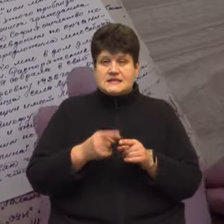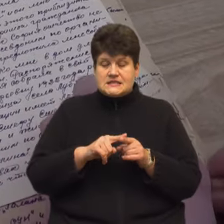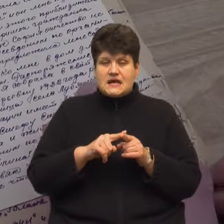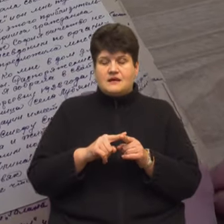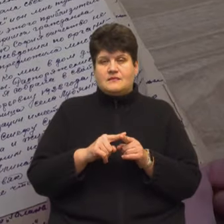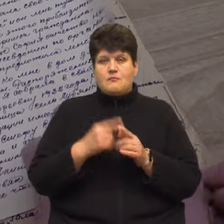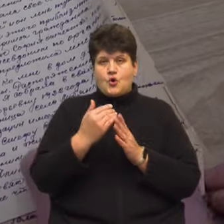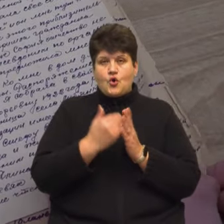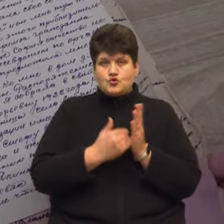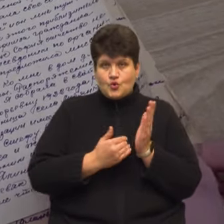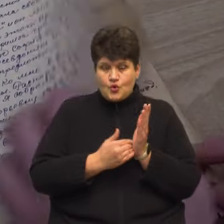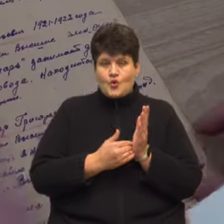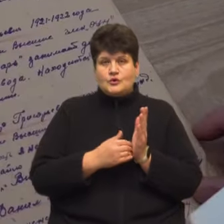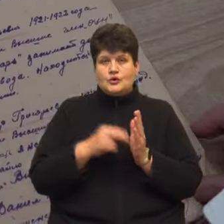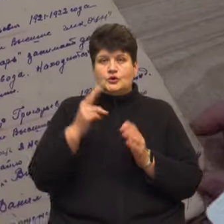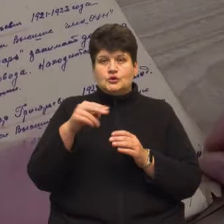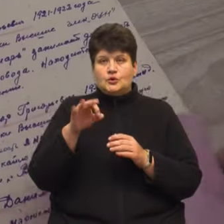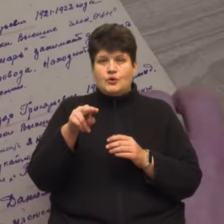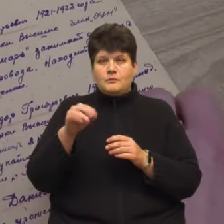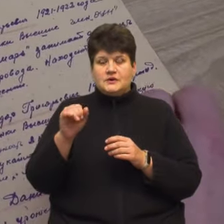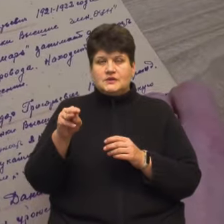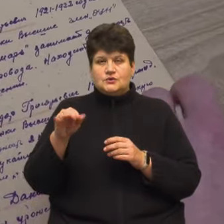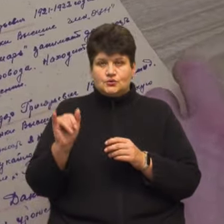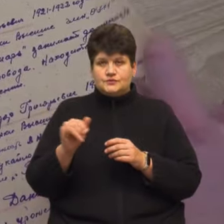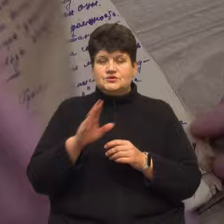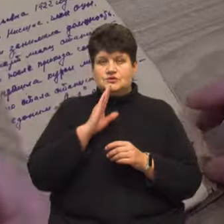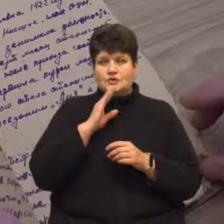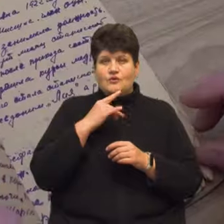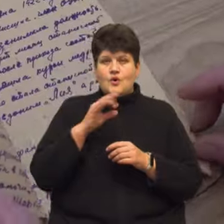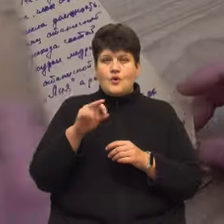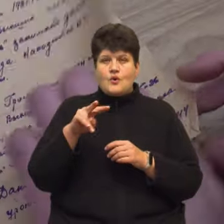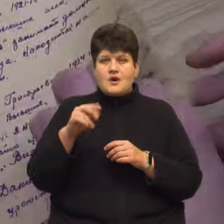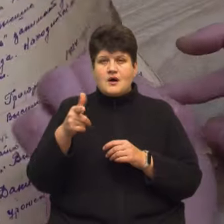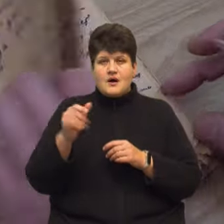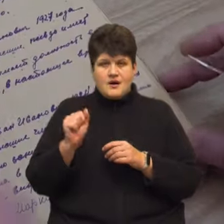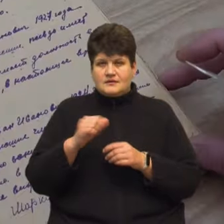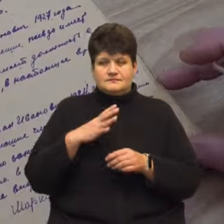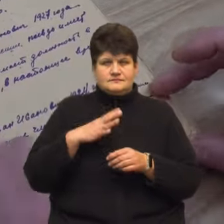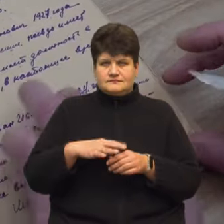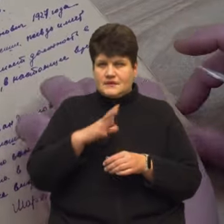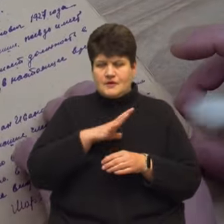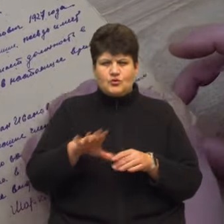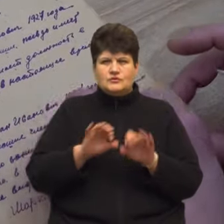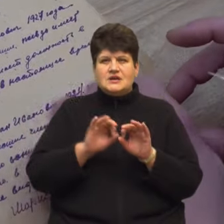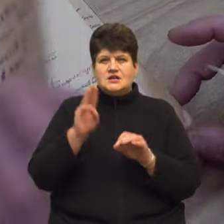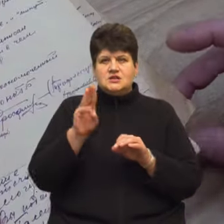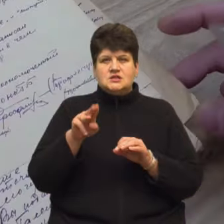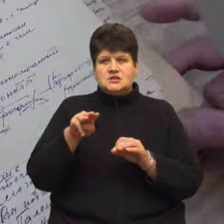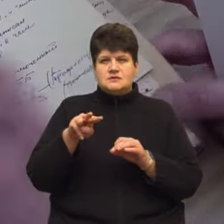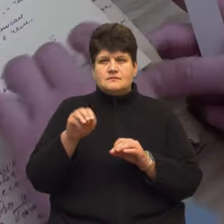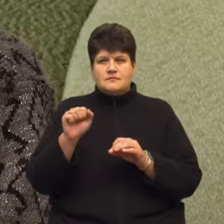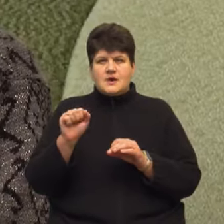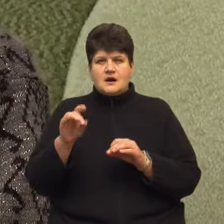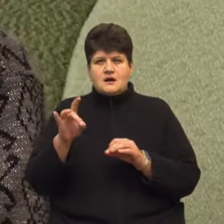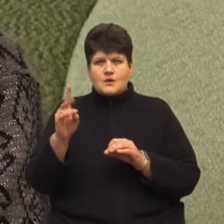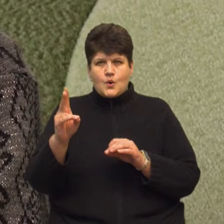заарештованих Ольги Шарко. Ганна Самоті скаже, Ольга не витримала допитів і видала всіх, хто допомагав упівцям.